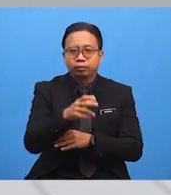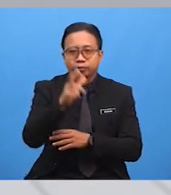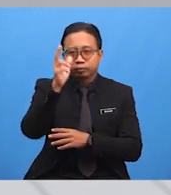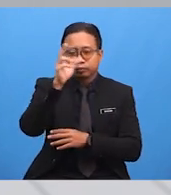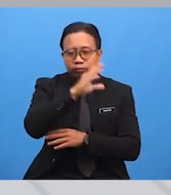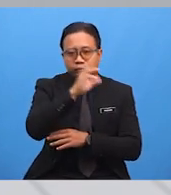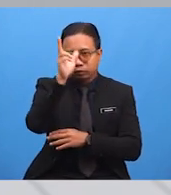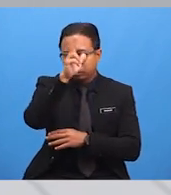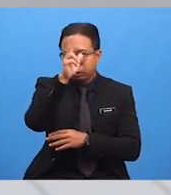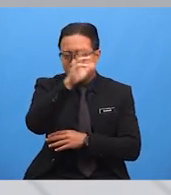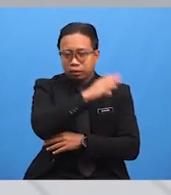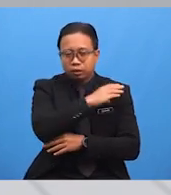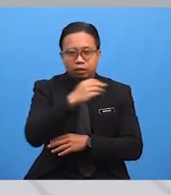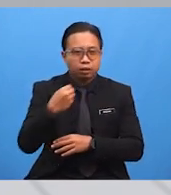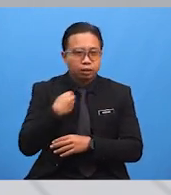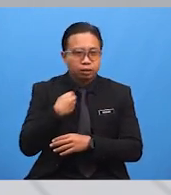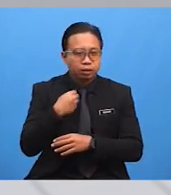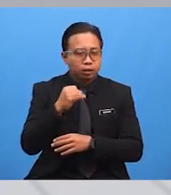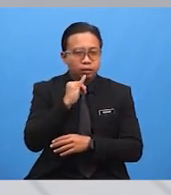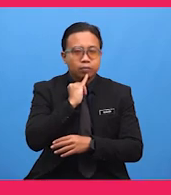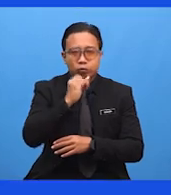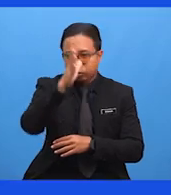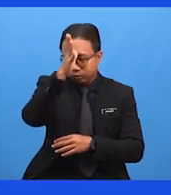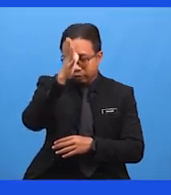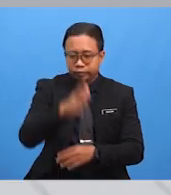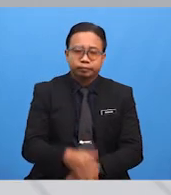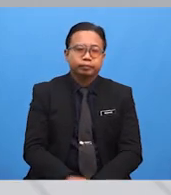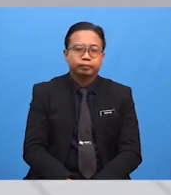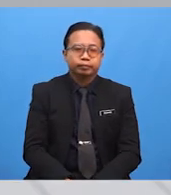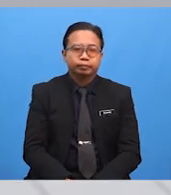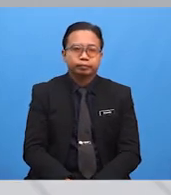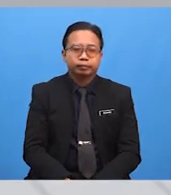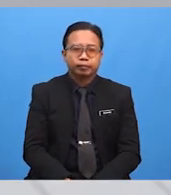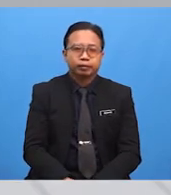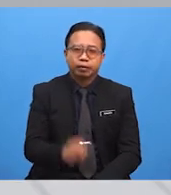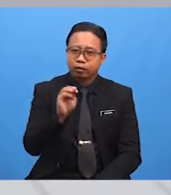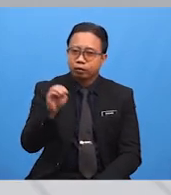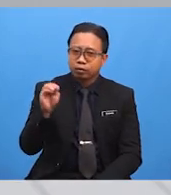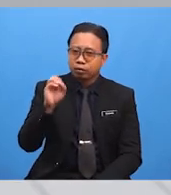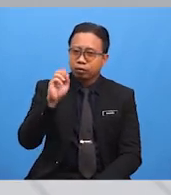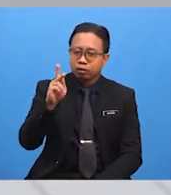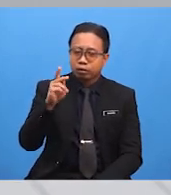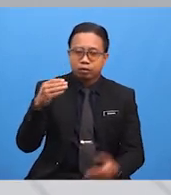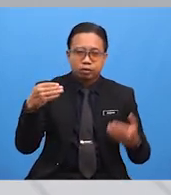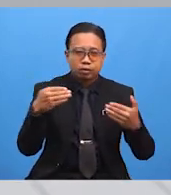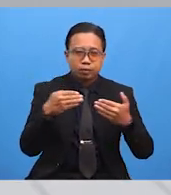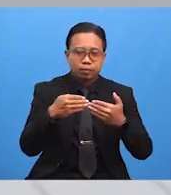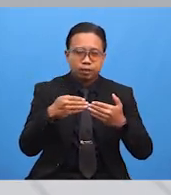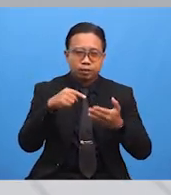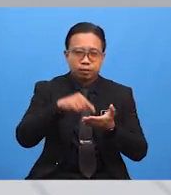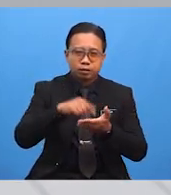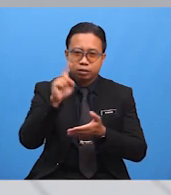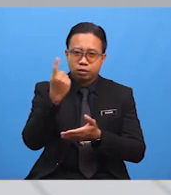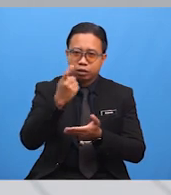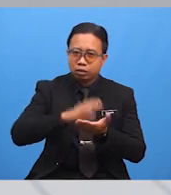para pendidik dan juga para ibu bapa. Baiklah, murid-murid, sampai di sini sahaja